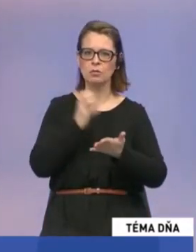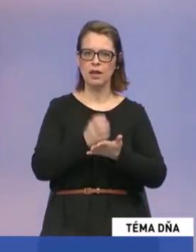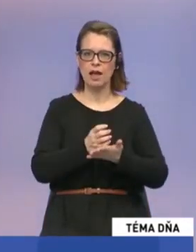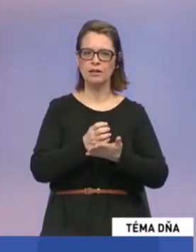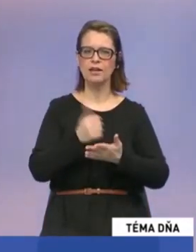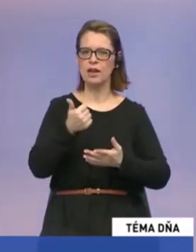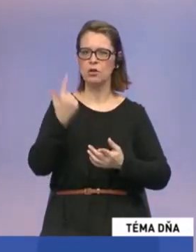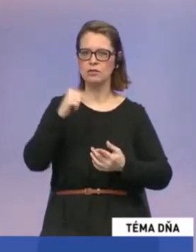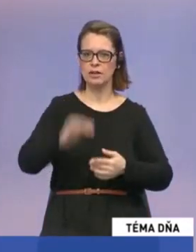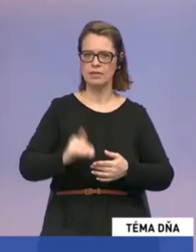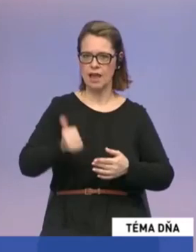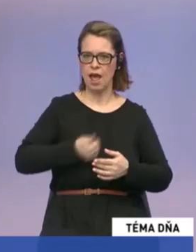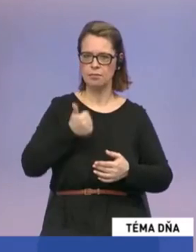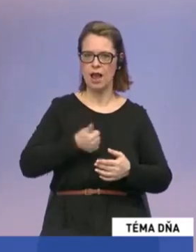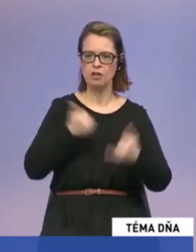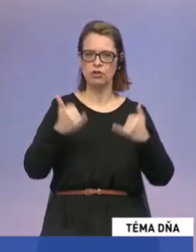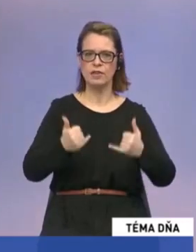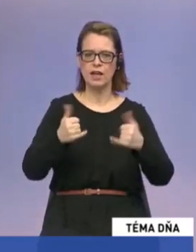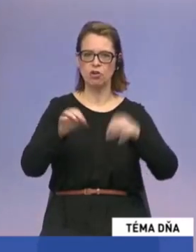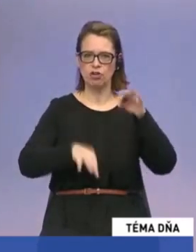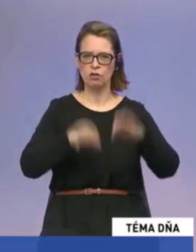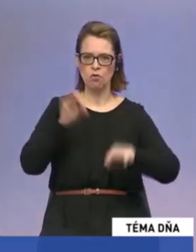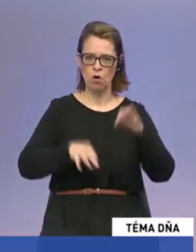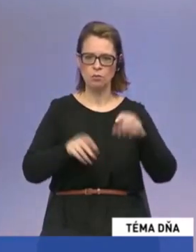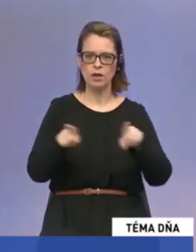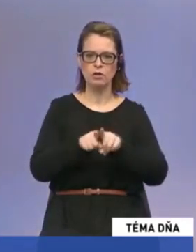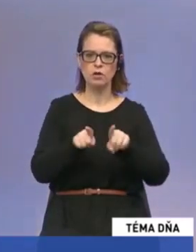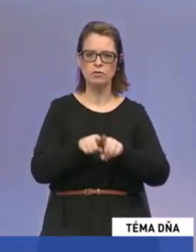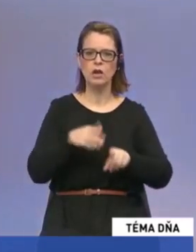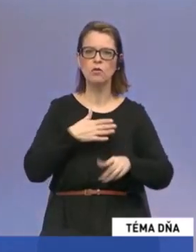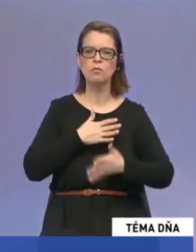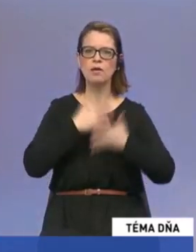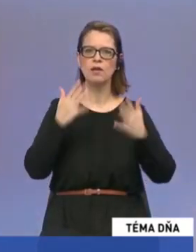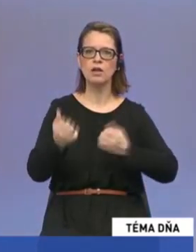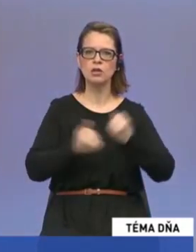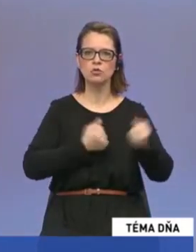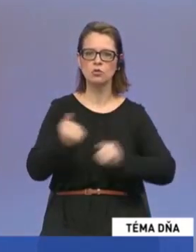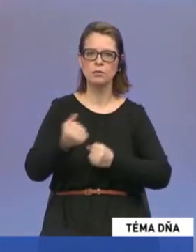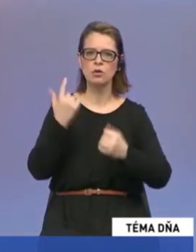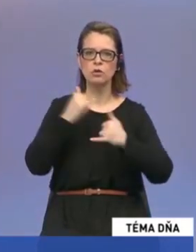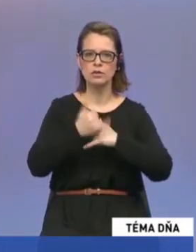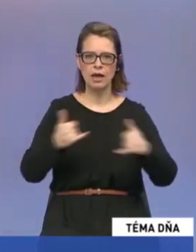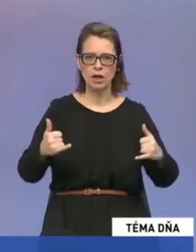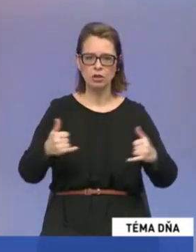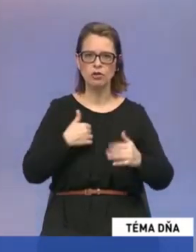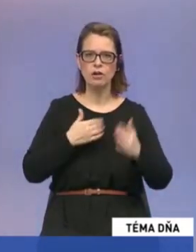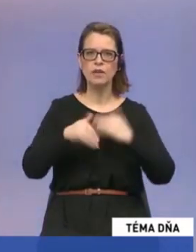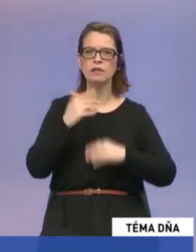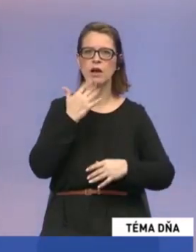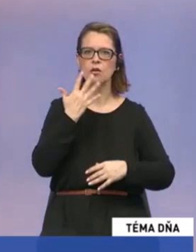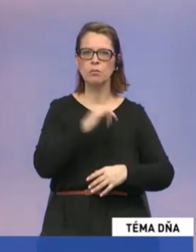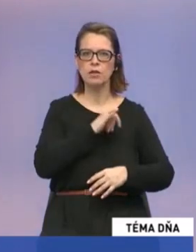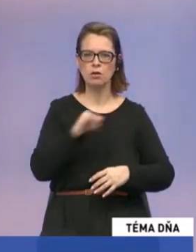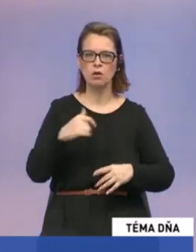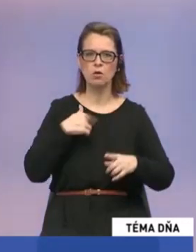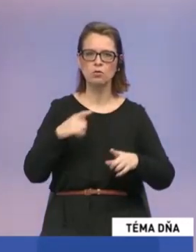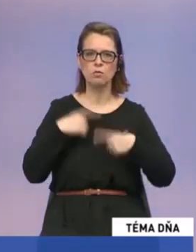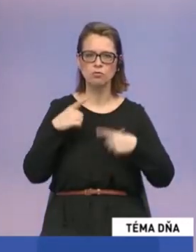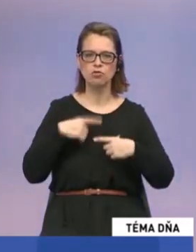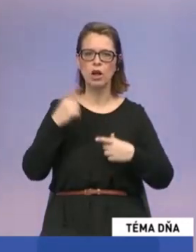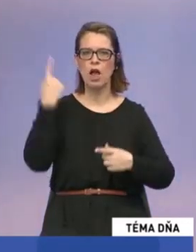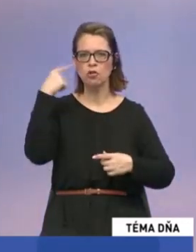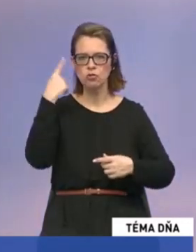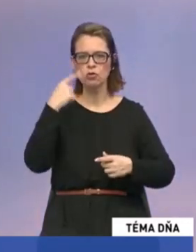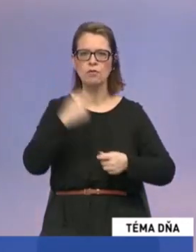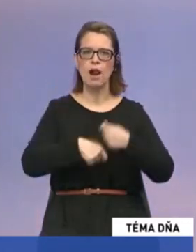jednou z najmladších v súčasných voľbách. Takže zároveň mám obrovské skúsenosti zo zahraničia, keďže som viac ako 5 rokov žila, študovala a